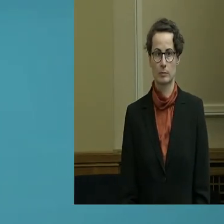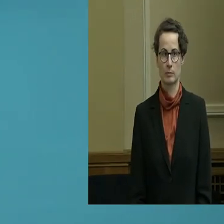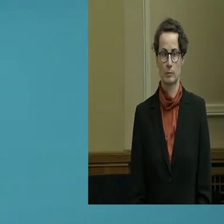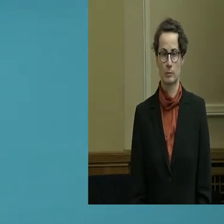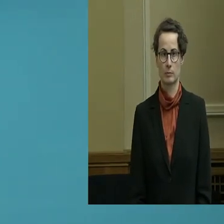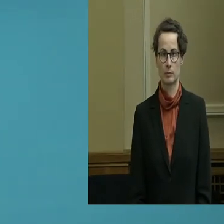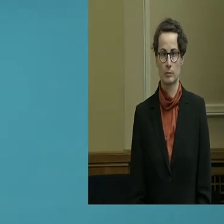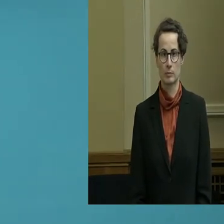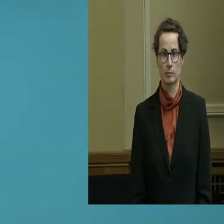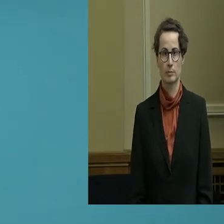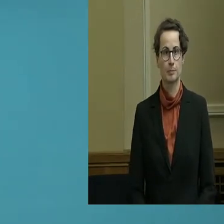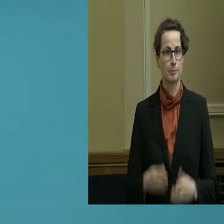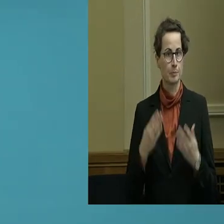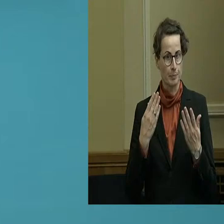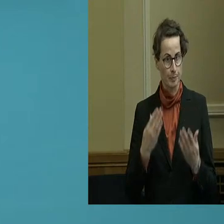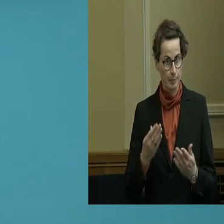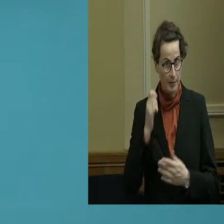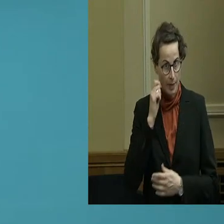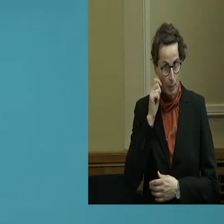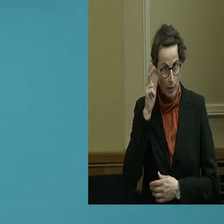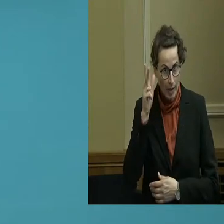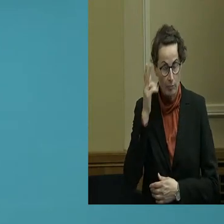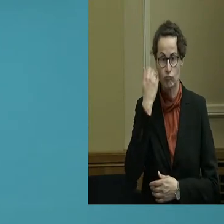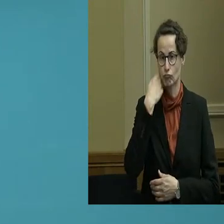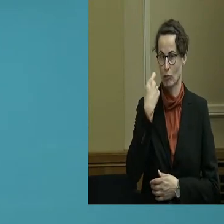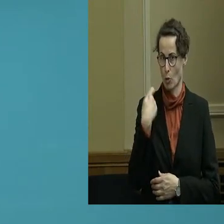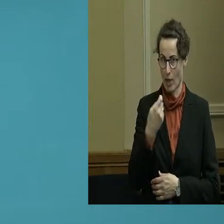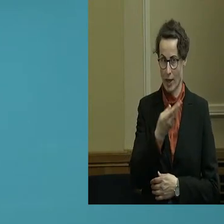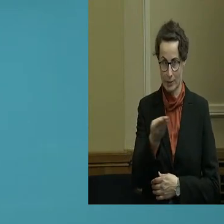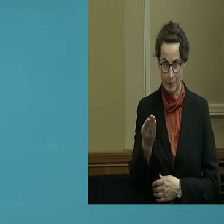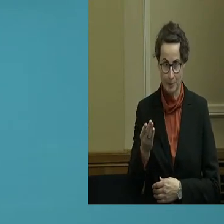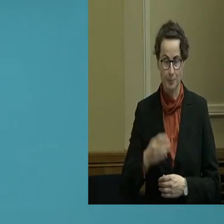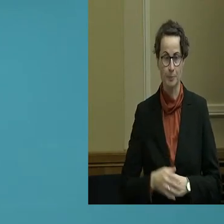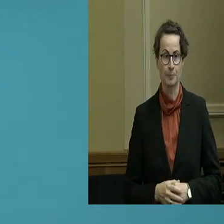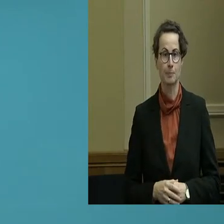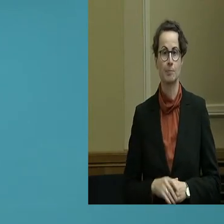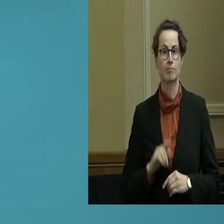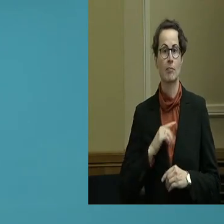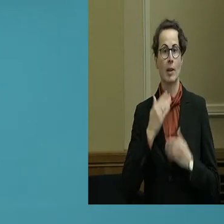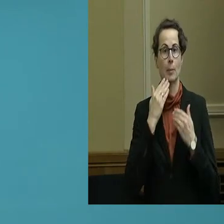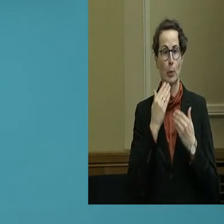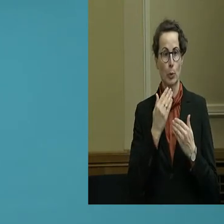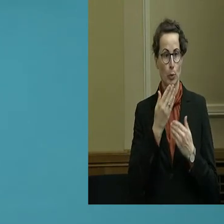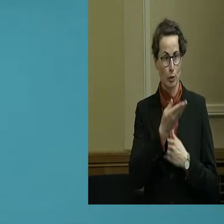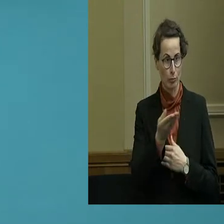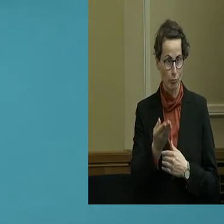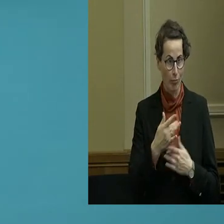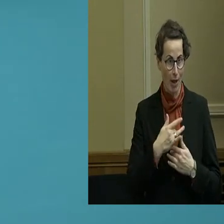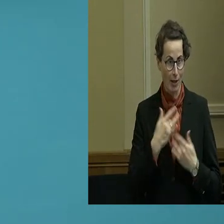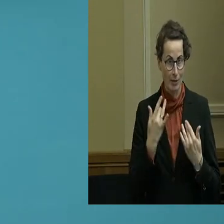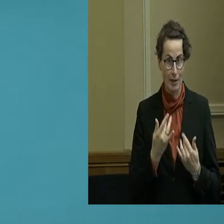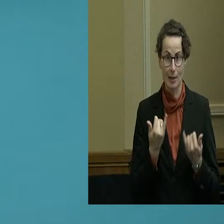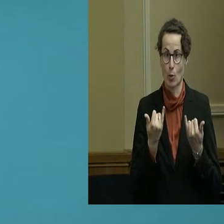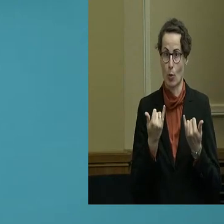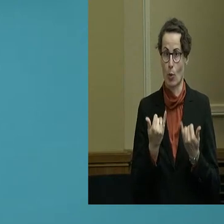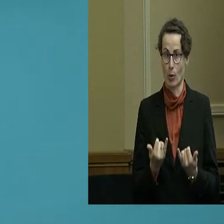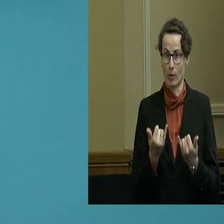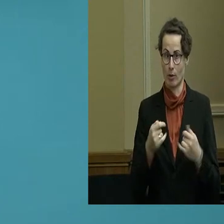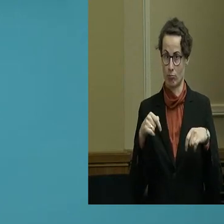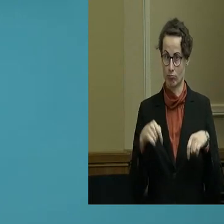Meine Damen und Herren, liebe Kollegen und Kolleginnen, ich begrüße alle herzlich zur heutigen